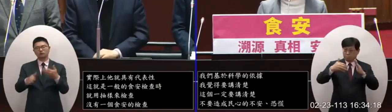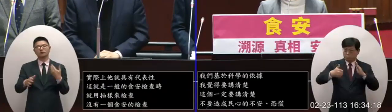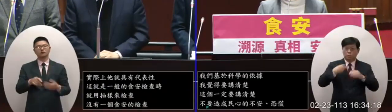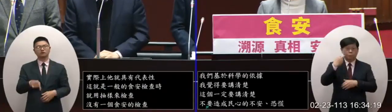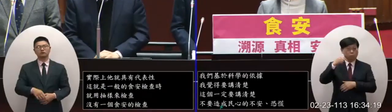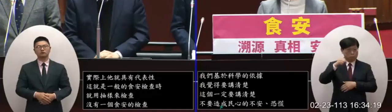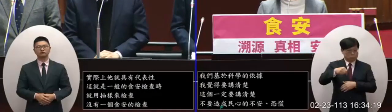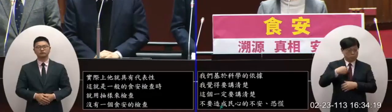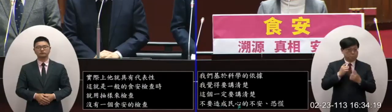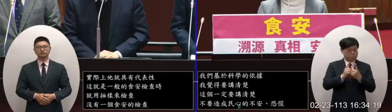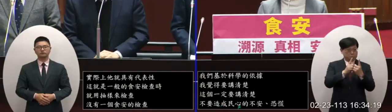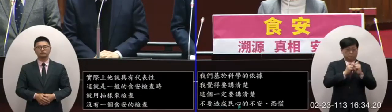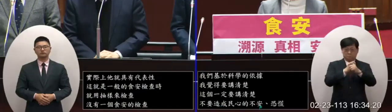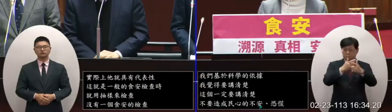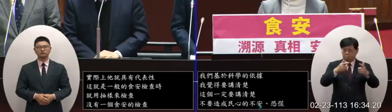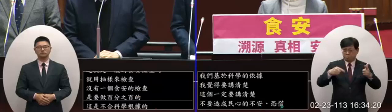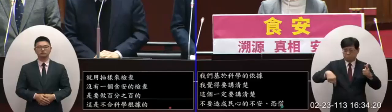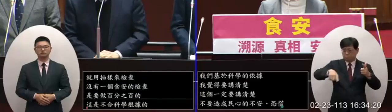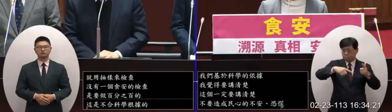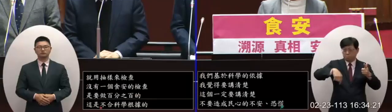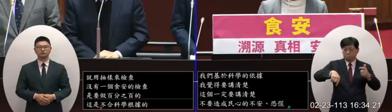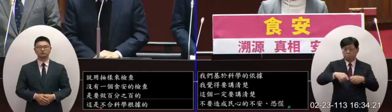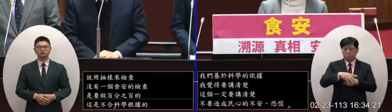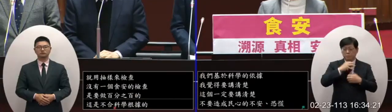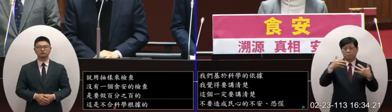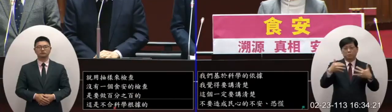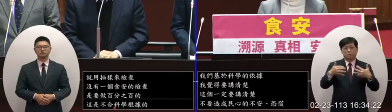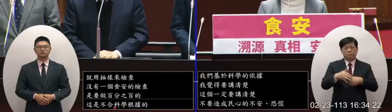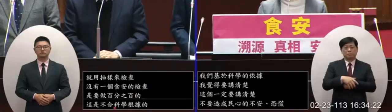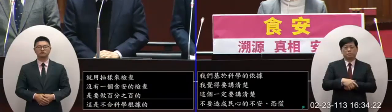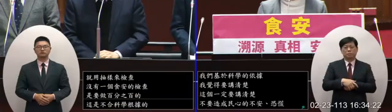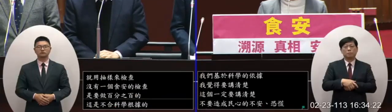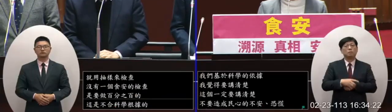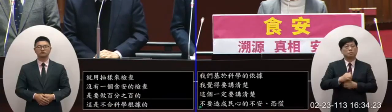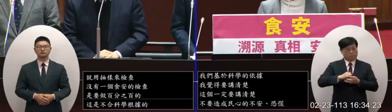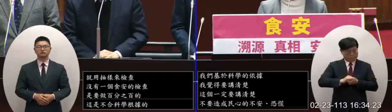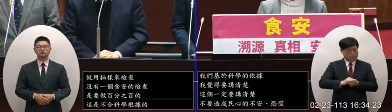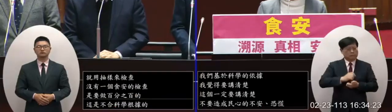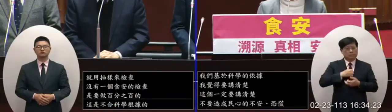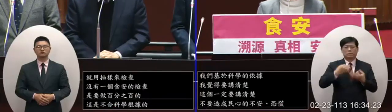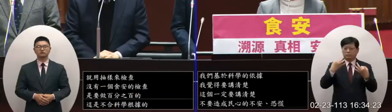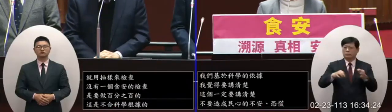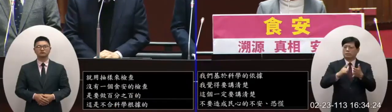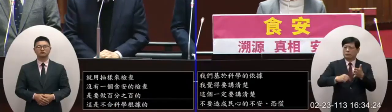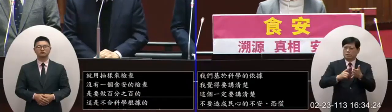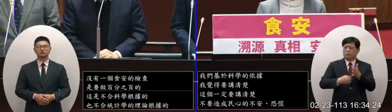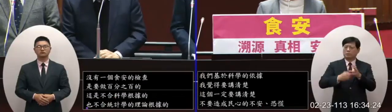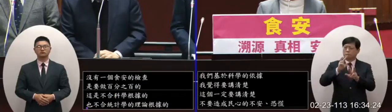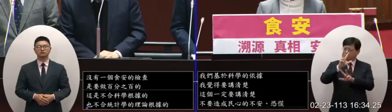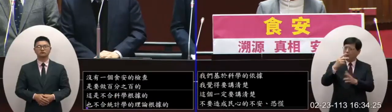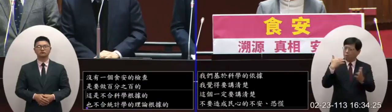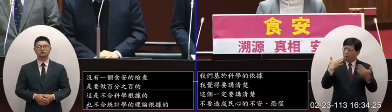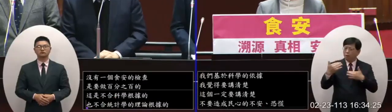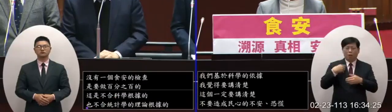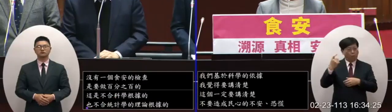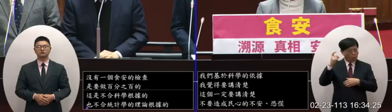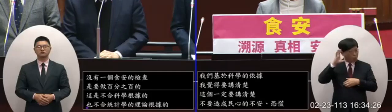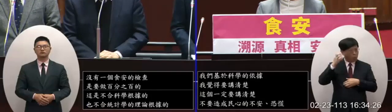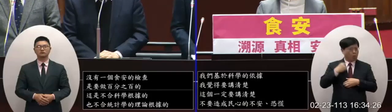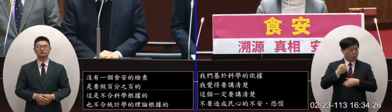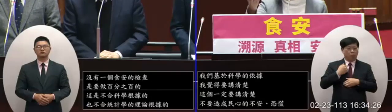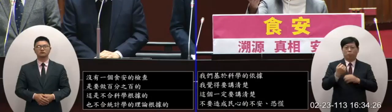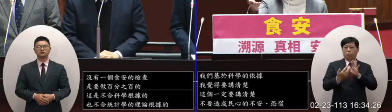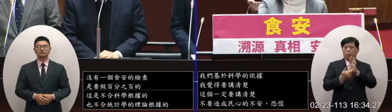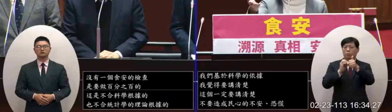我覺得在面對任何的這個問題的時候我覺得我們要用簡單直白讓人家聽得懂的話語來